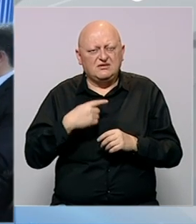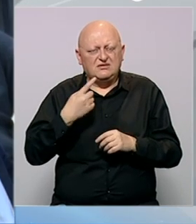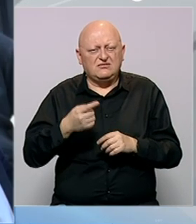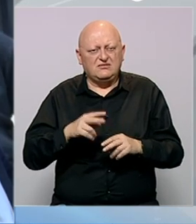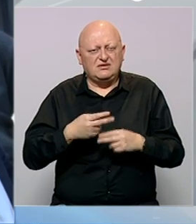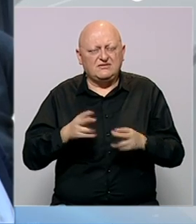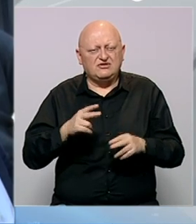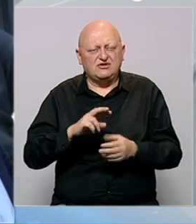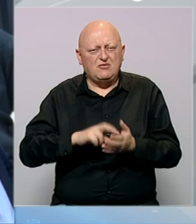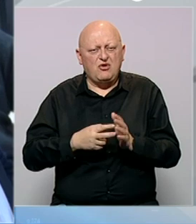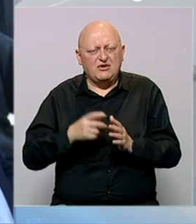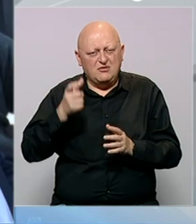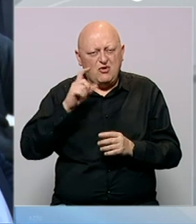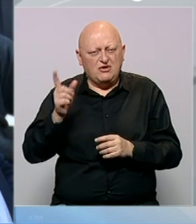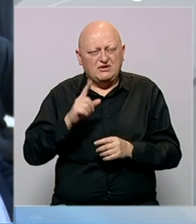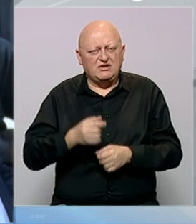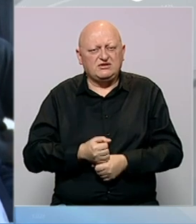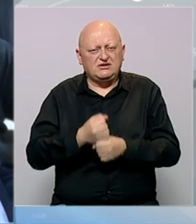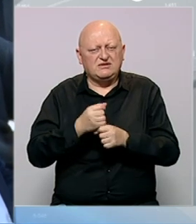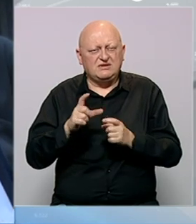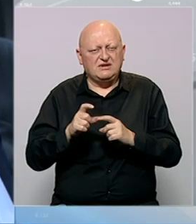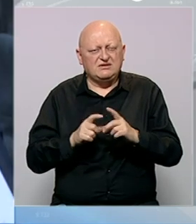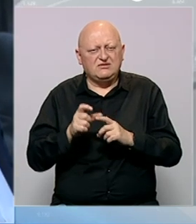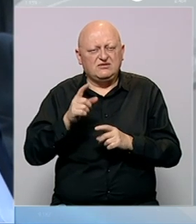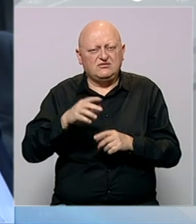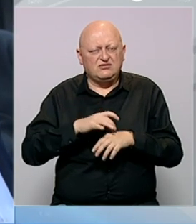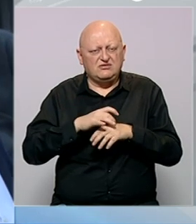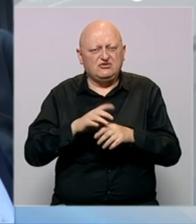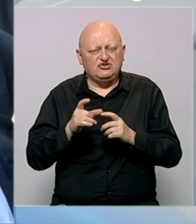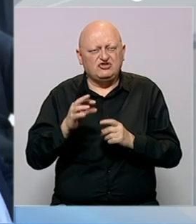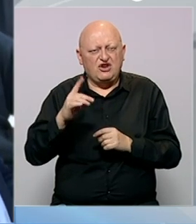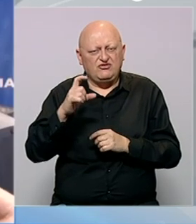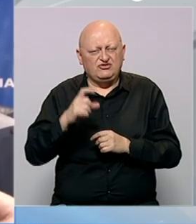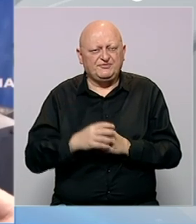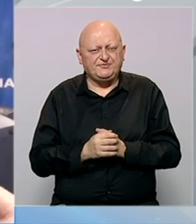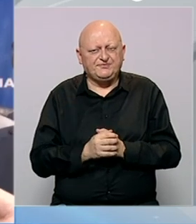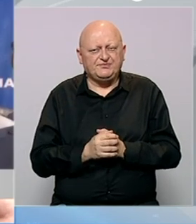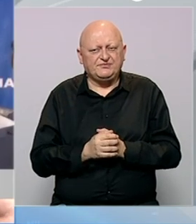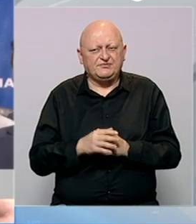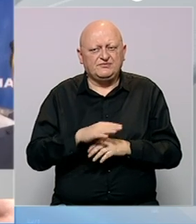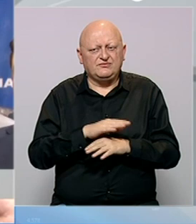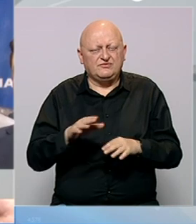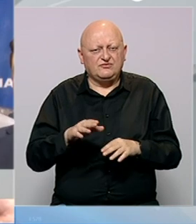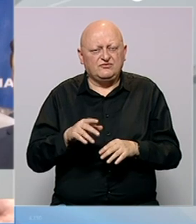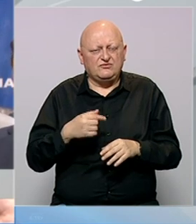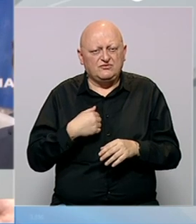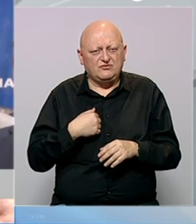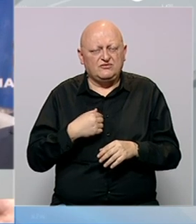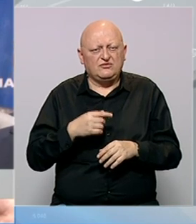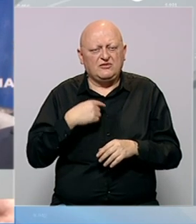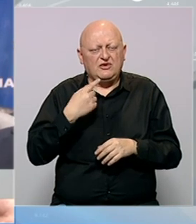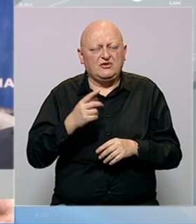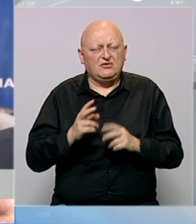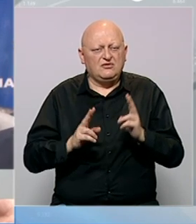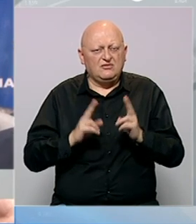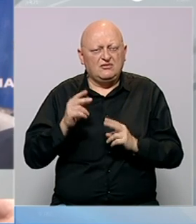da zvaniča politika Beograda neće podržati SDS dok je na njenom čelu Šarović. Svi ostajemo na okupu stranka,